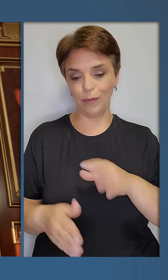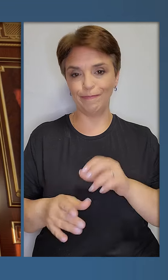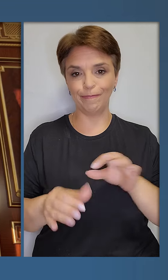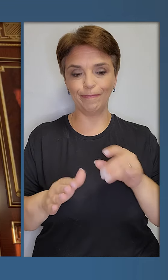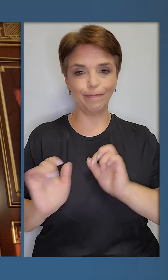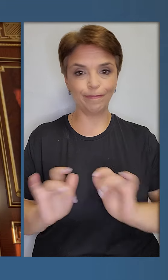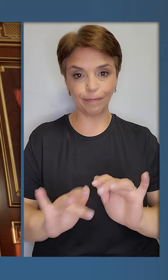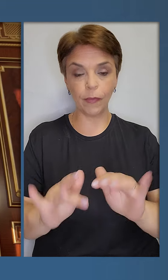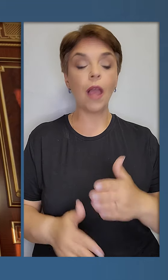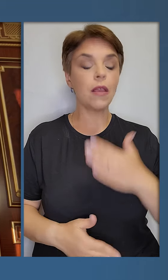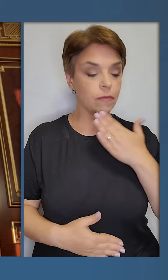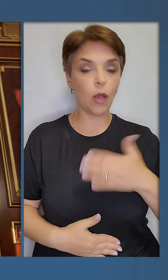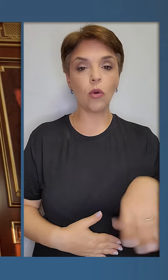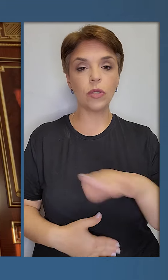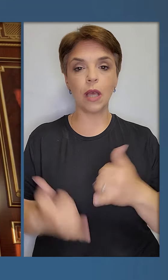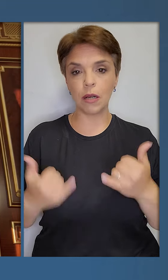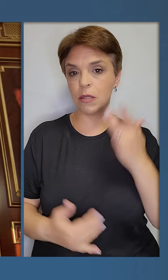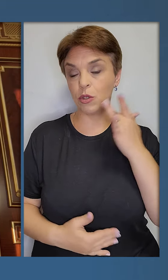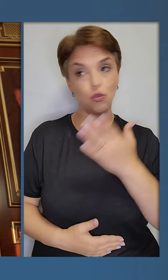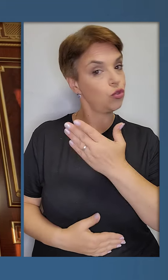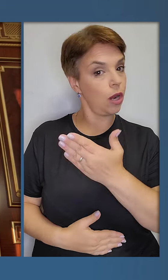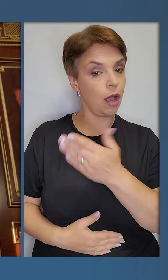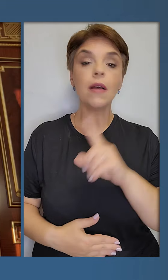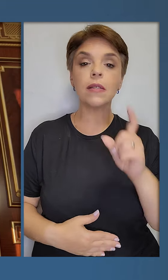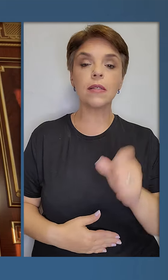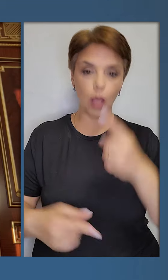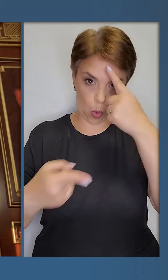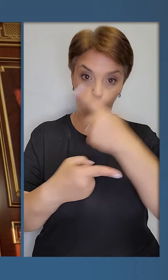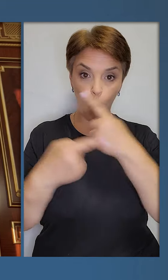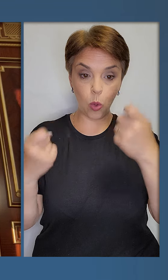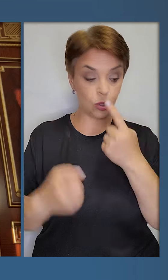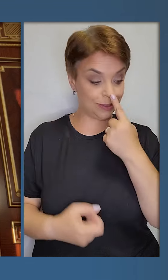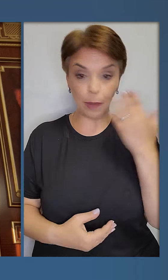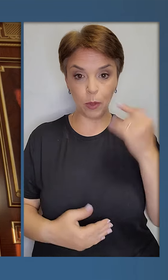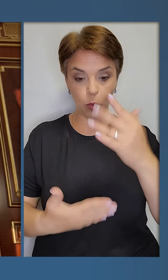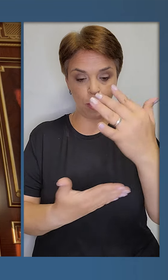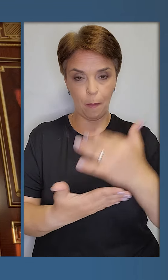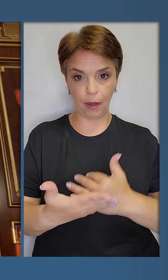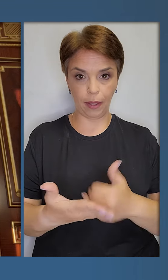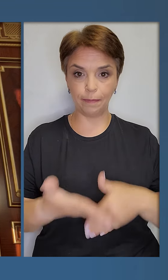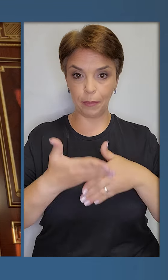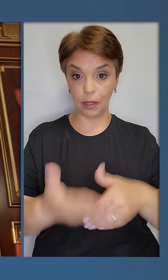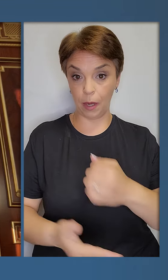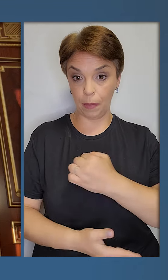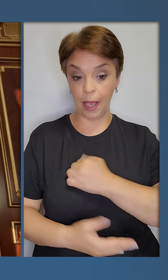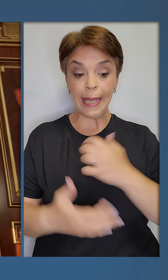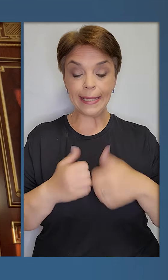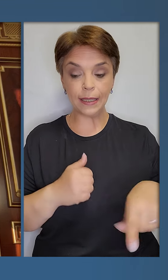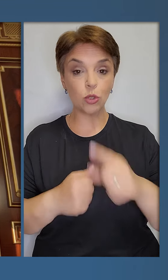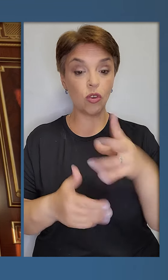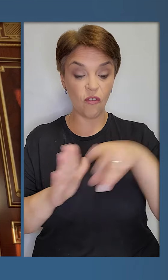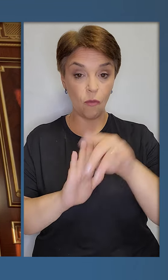хто задійний. І хочу подякувати зараз Сполучним Штатам за оголошений напередодній пакет підтримки.